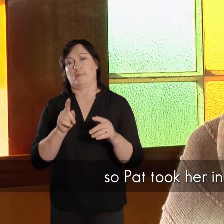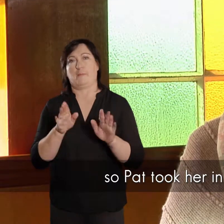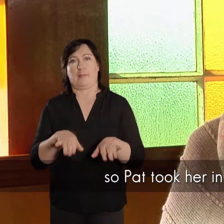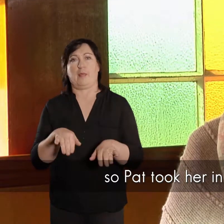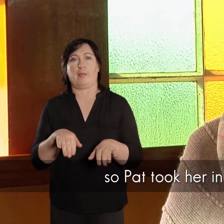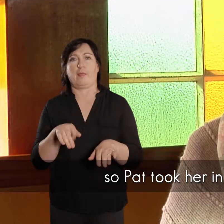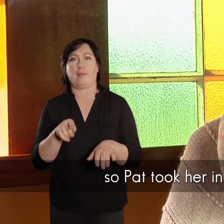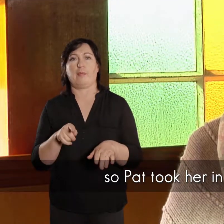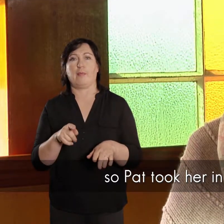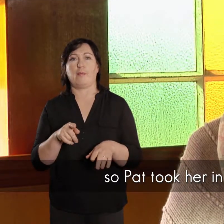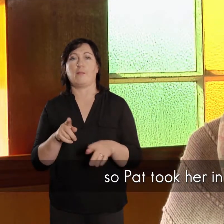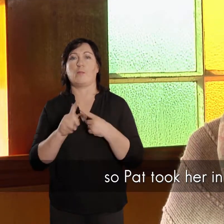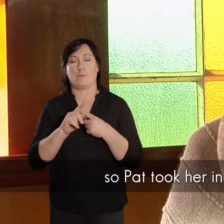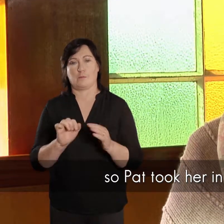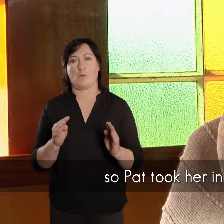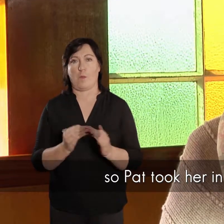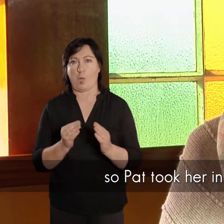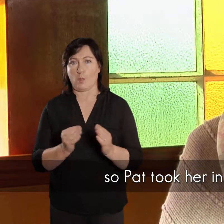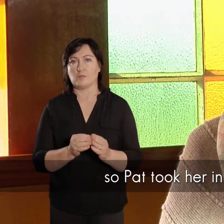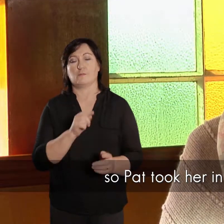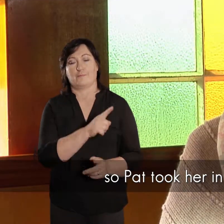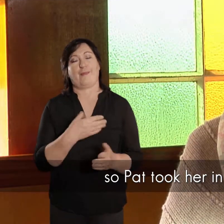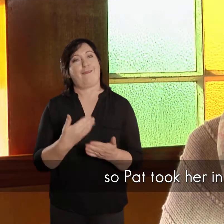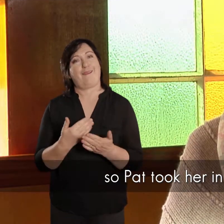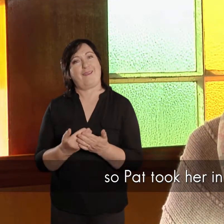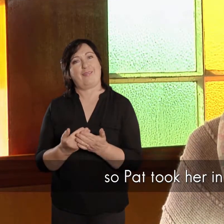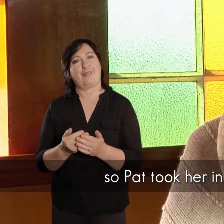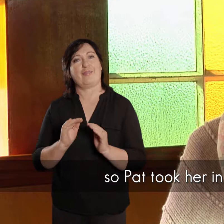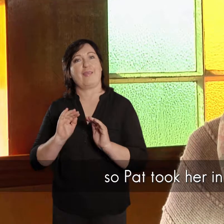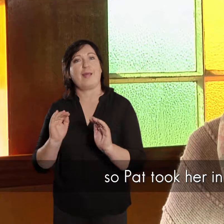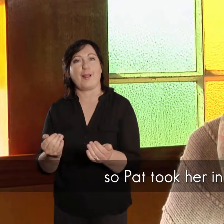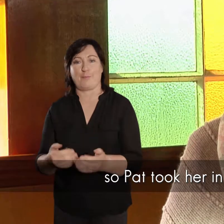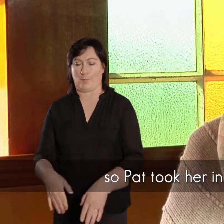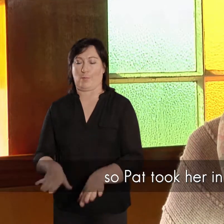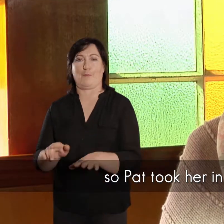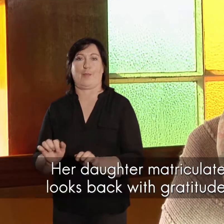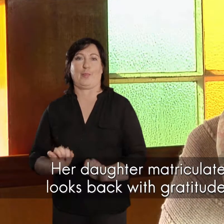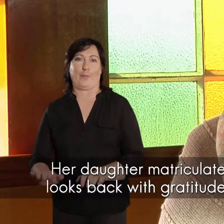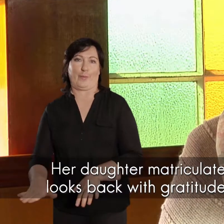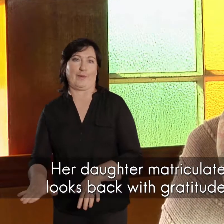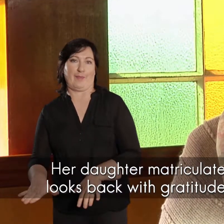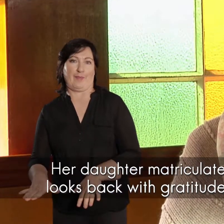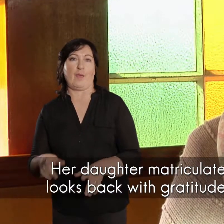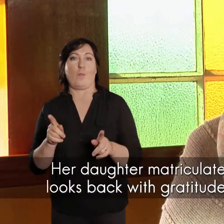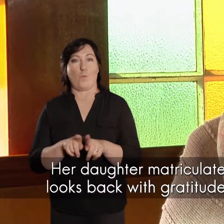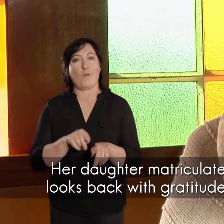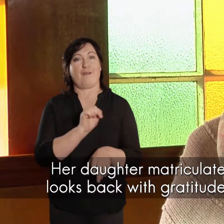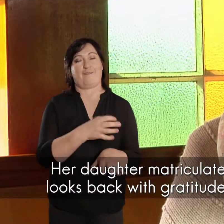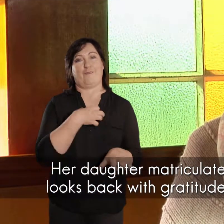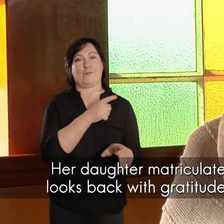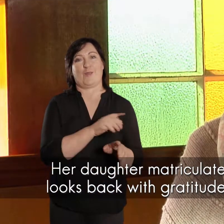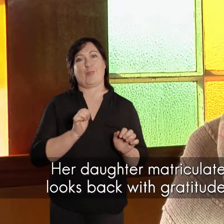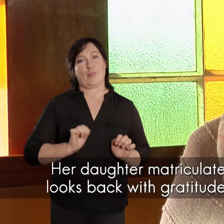Petterva in die pastorie geneem, en sy het na Renata gekyk, haar dochter het uit die